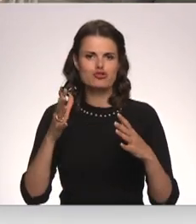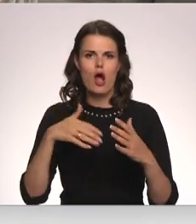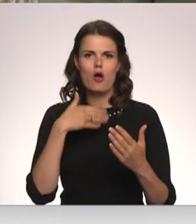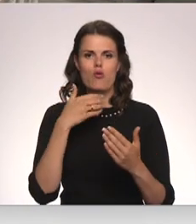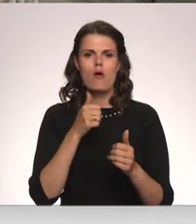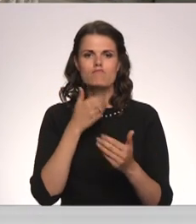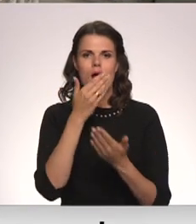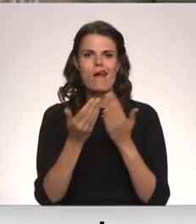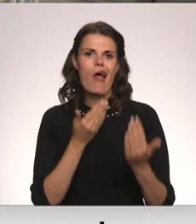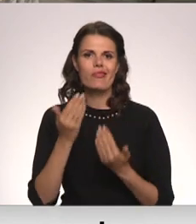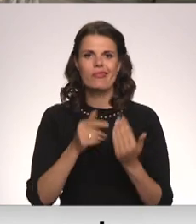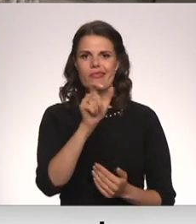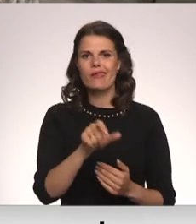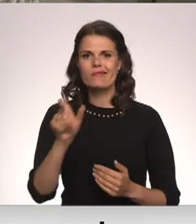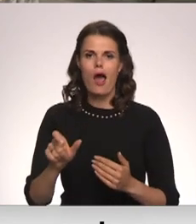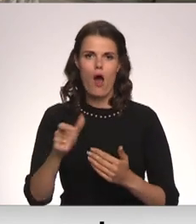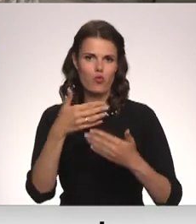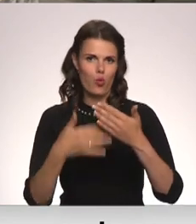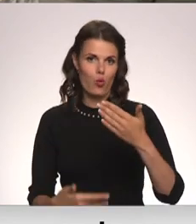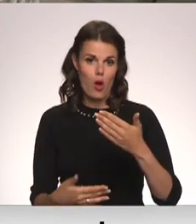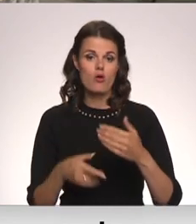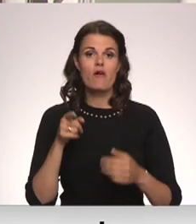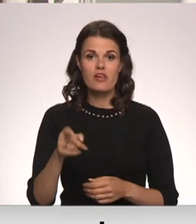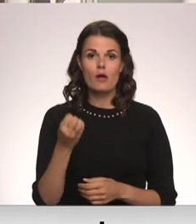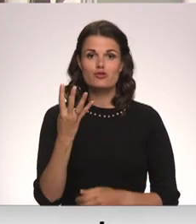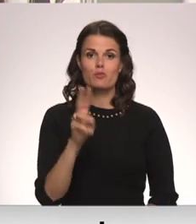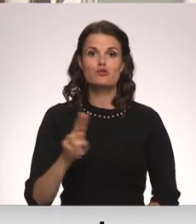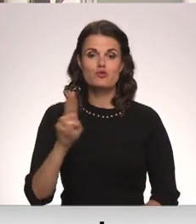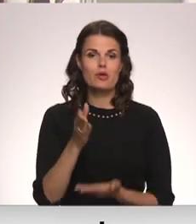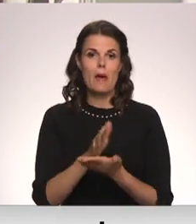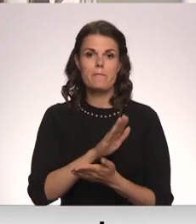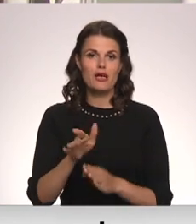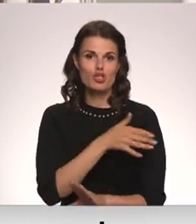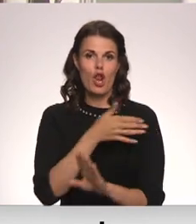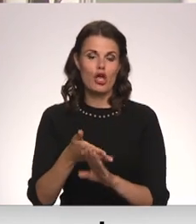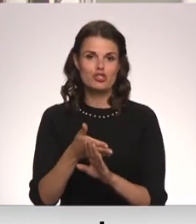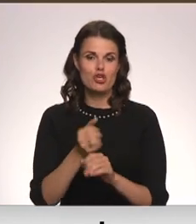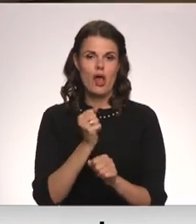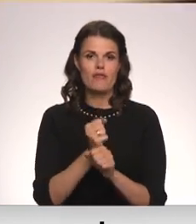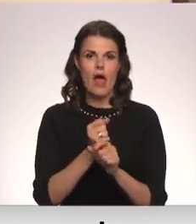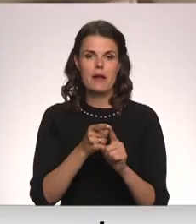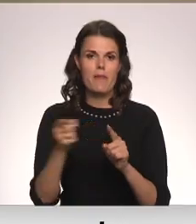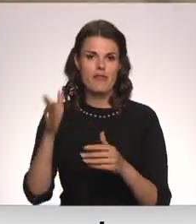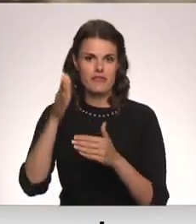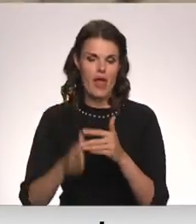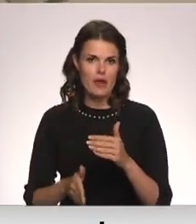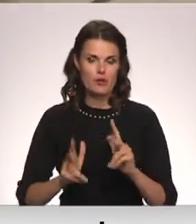loku. Straumam šā gada 14. jūnijā beigsties ličinējais pilnloru termiņš knapu priekšniekā matā. Madar Līcīt, Latvijas